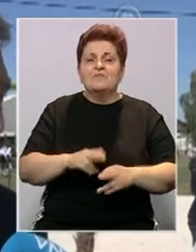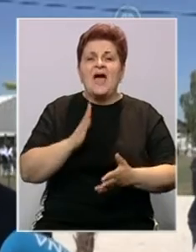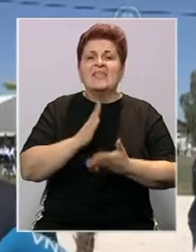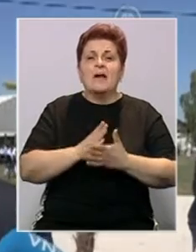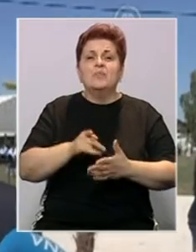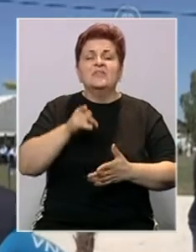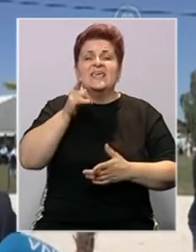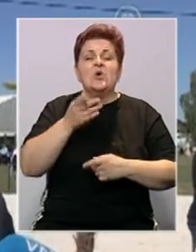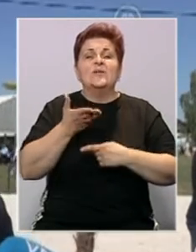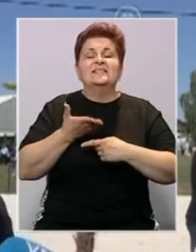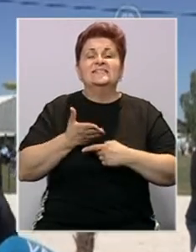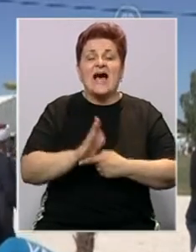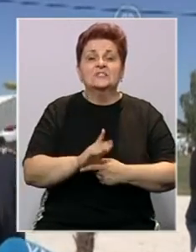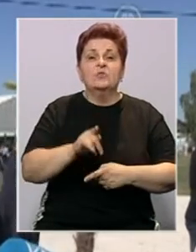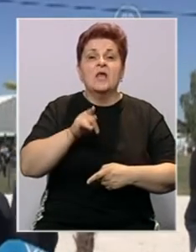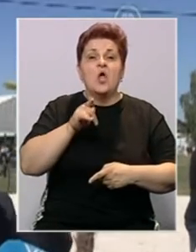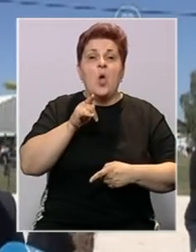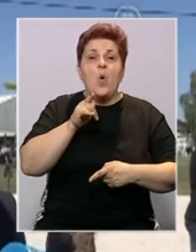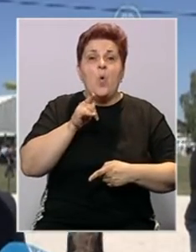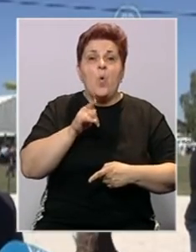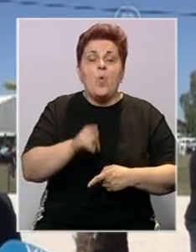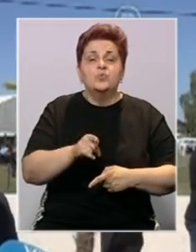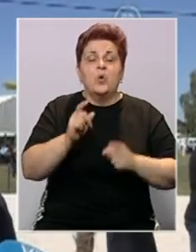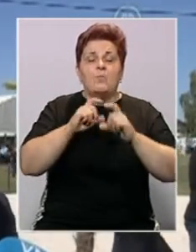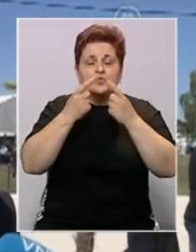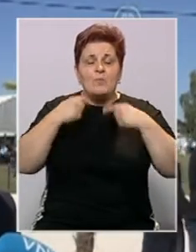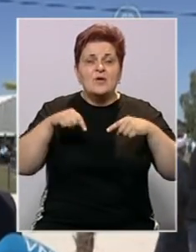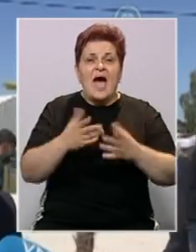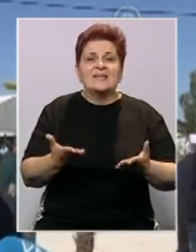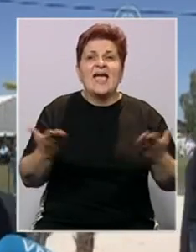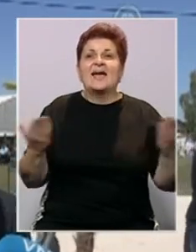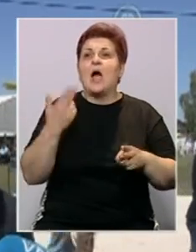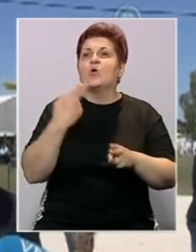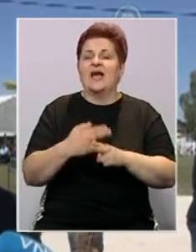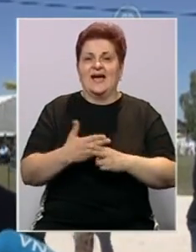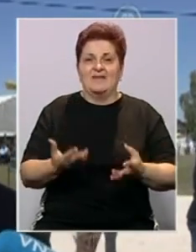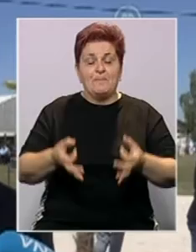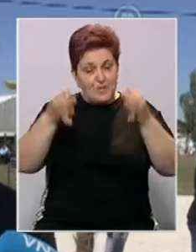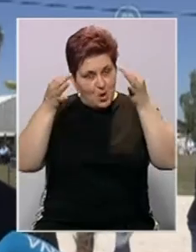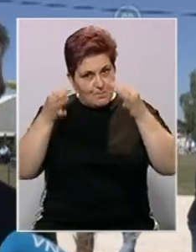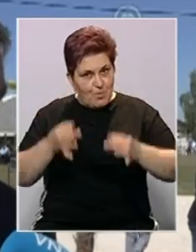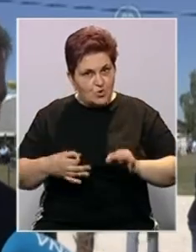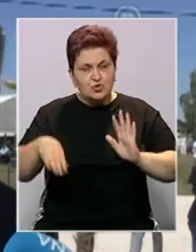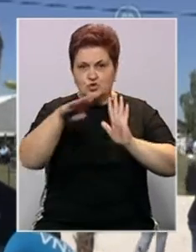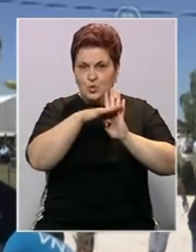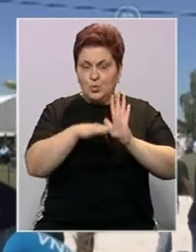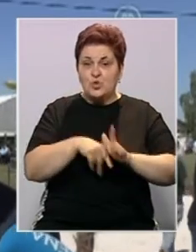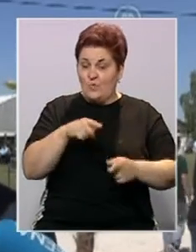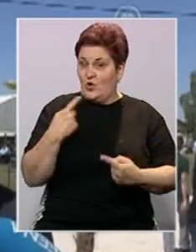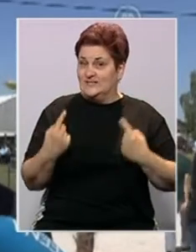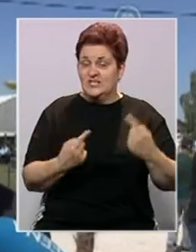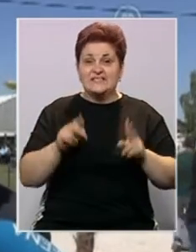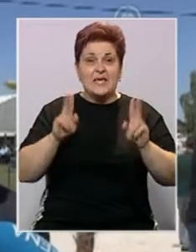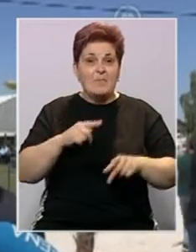i on zastupljen u tom nesretnom više domu naroda. Ja ne znam kako da ga nazovi. Poštujući naravno ustav, ali u ovoj situaciji